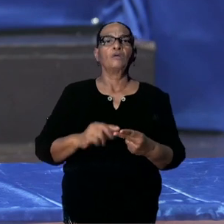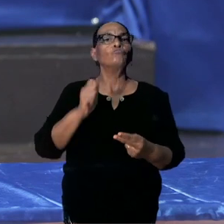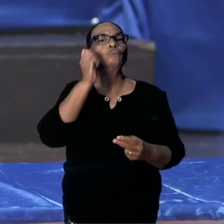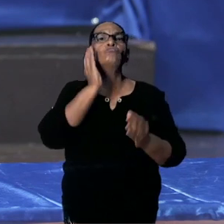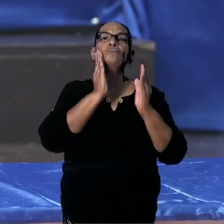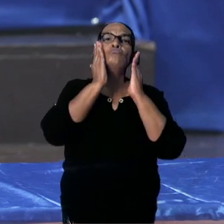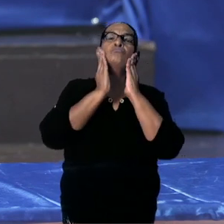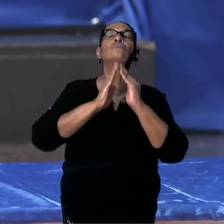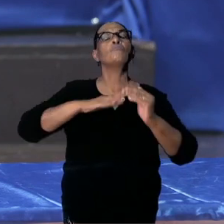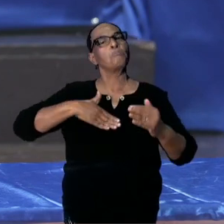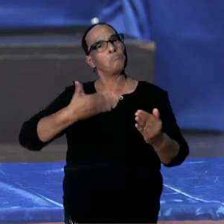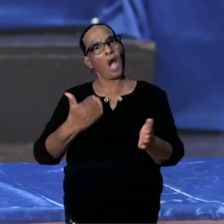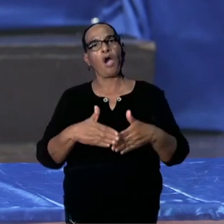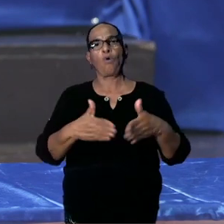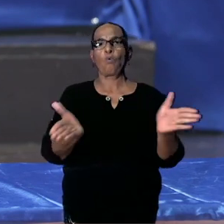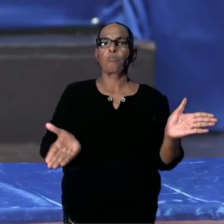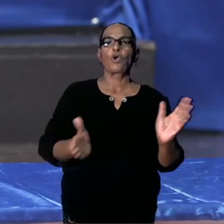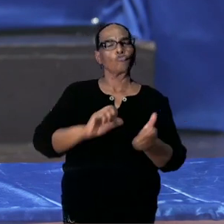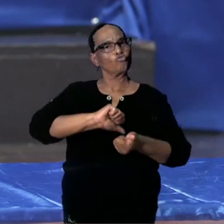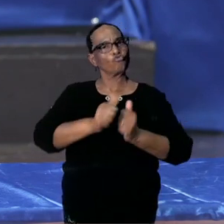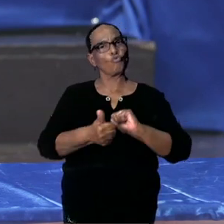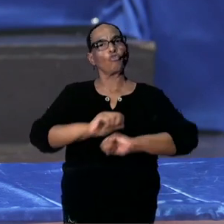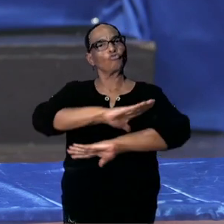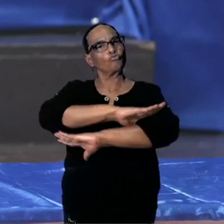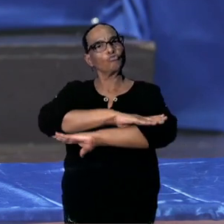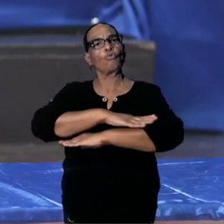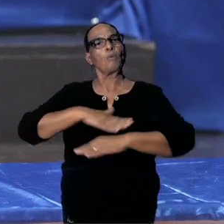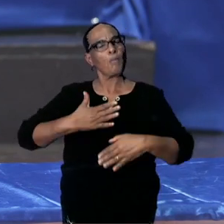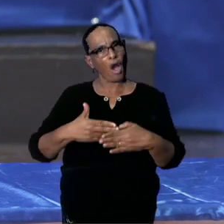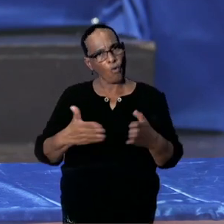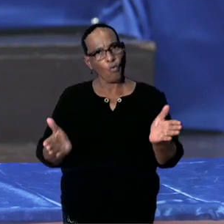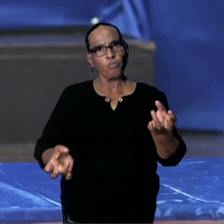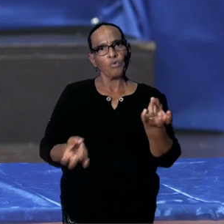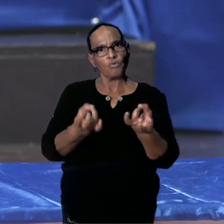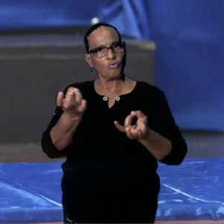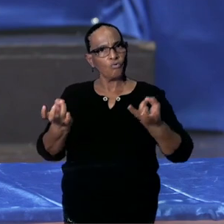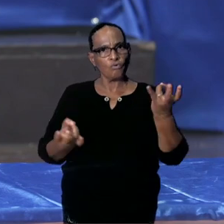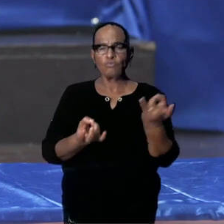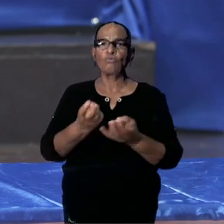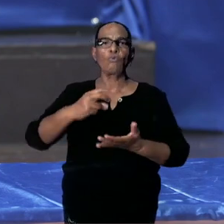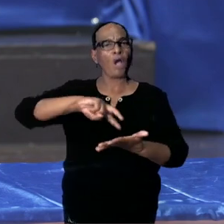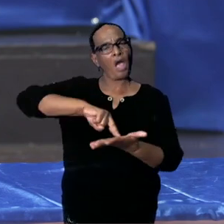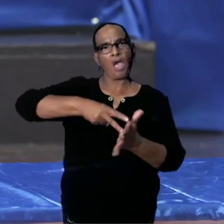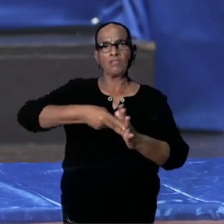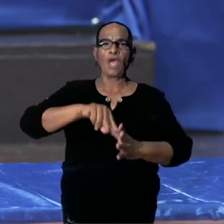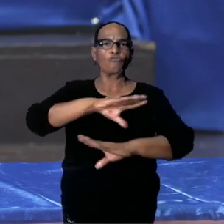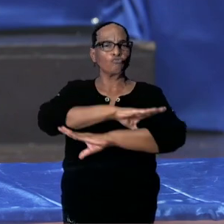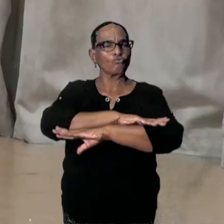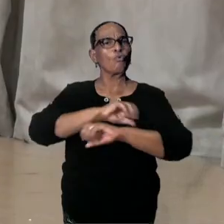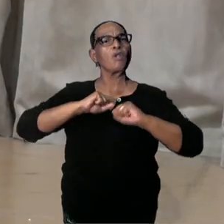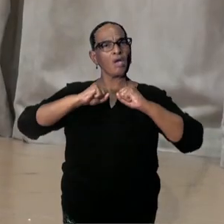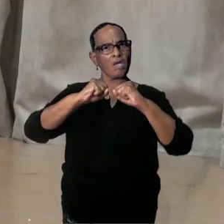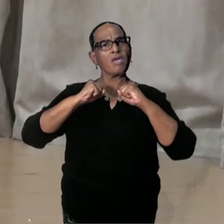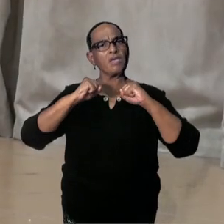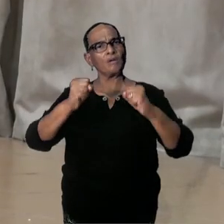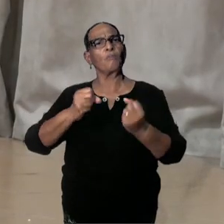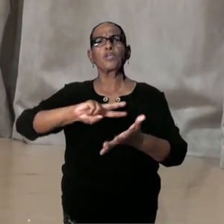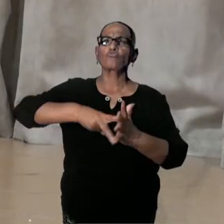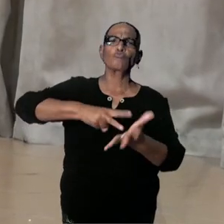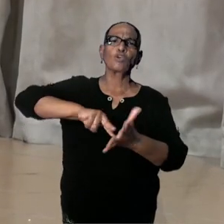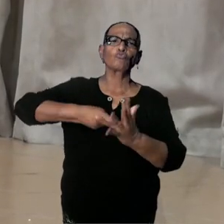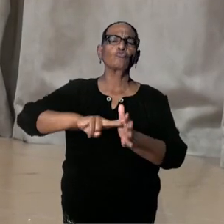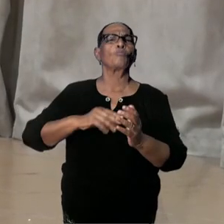schoonheidssalons, sportscholen, yoga- en dansscholen, aerobics, zumba